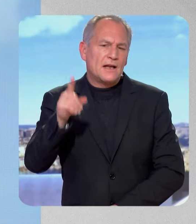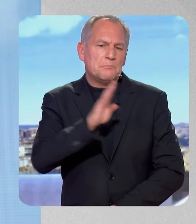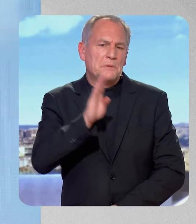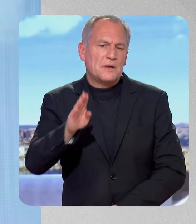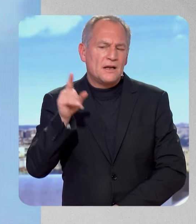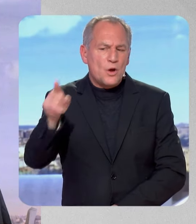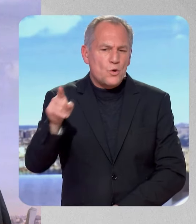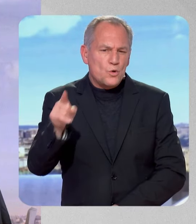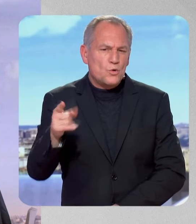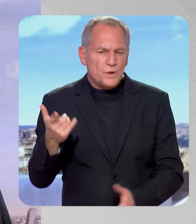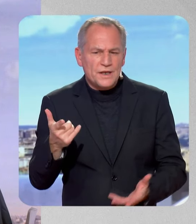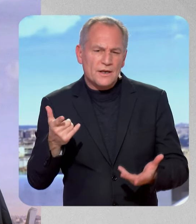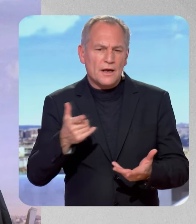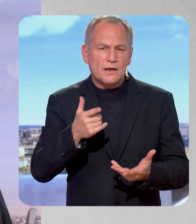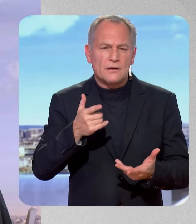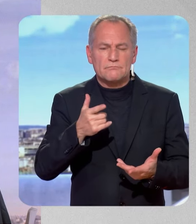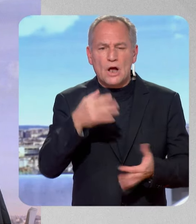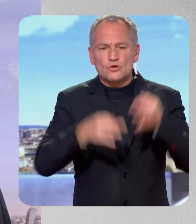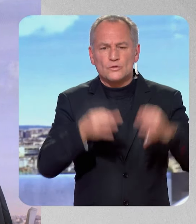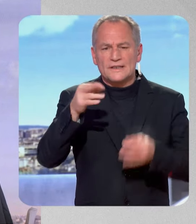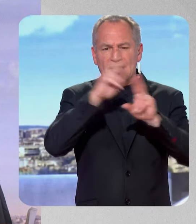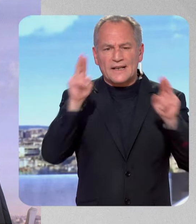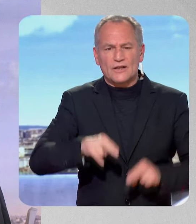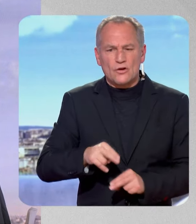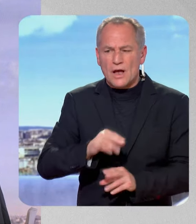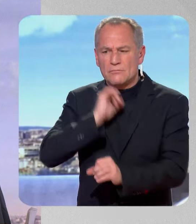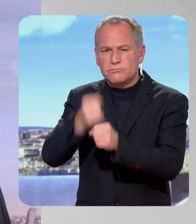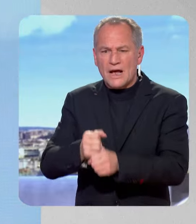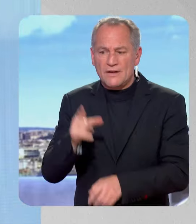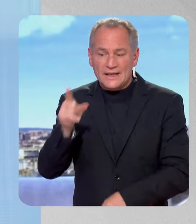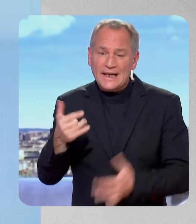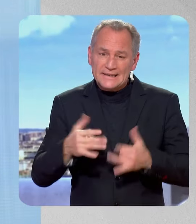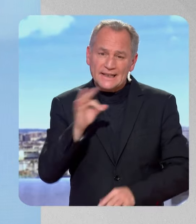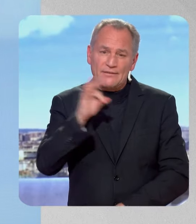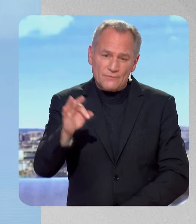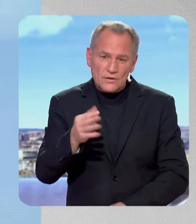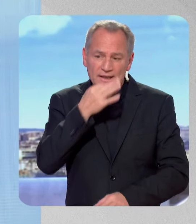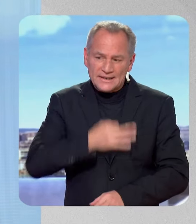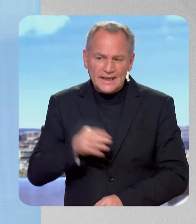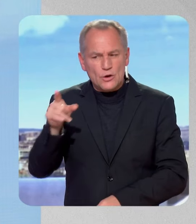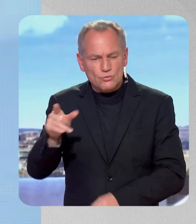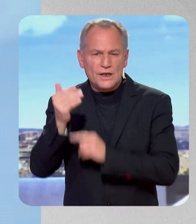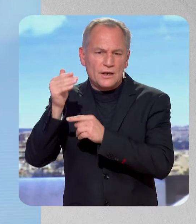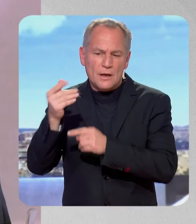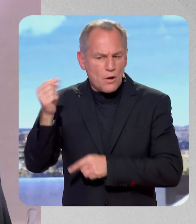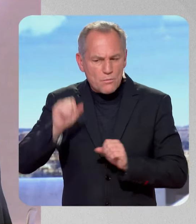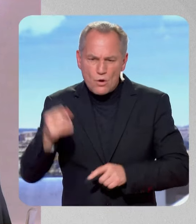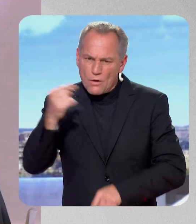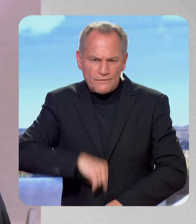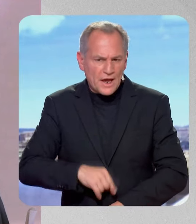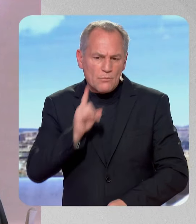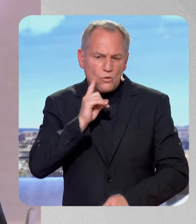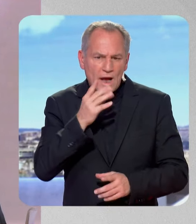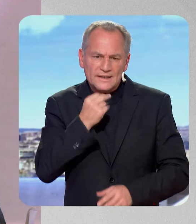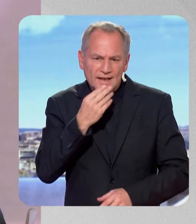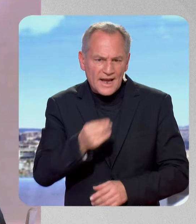qui est l'objet d'un mandat international de la part de la CPI. Mais la France a dit qu'il bénéficierait de l'immunité parce que, dit la France, Israël ne fait pas partie de la CPI. Est-ce que ça vous